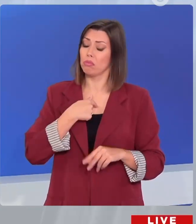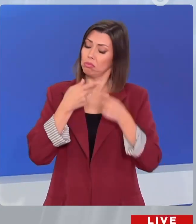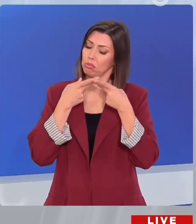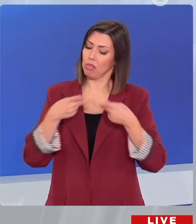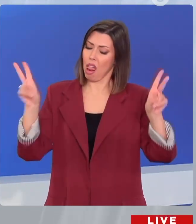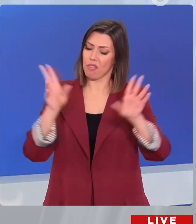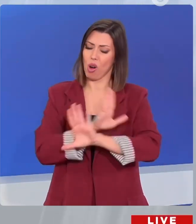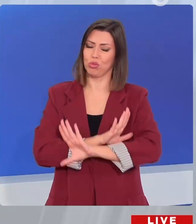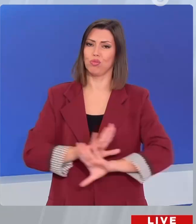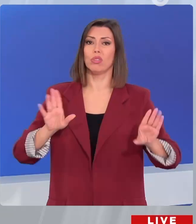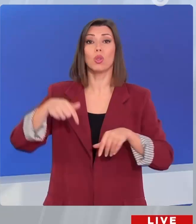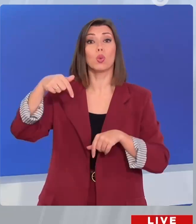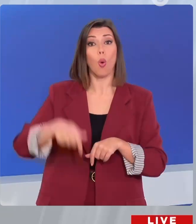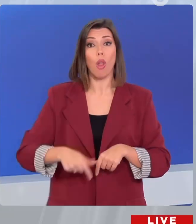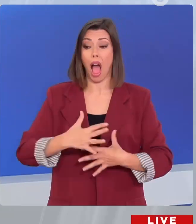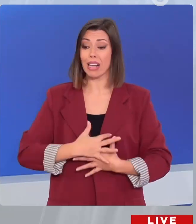υπερασπιστώ την αξιοπρέπεια.